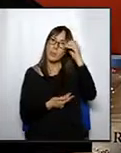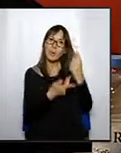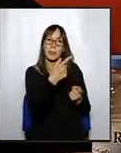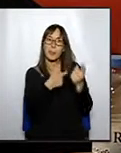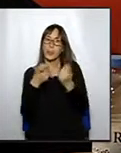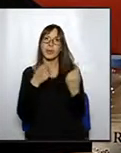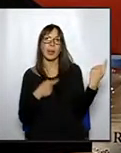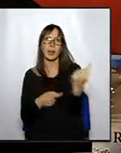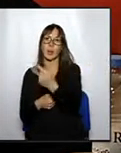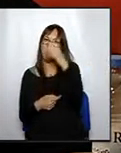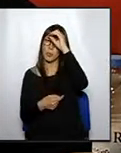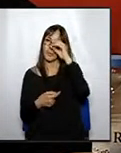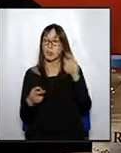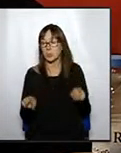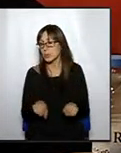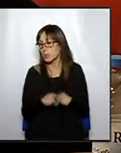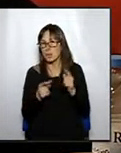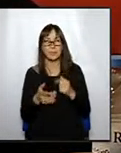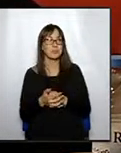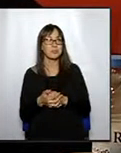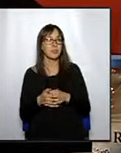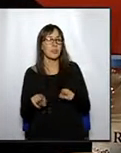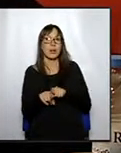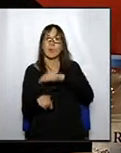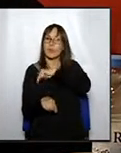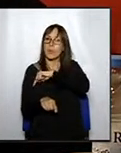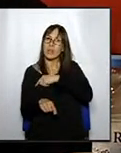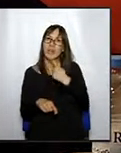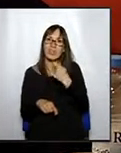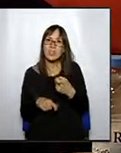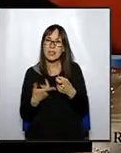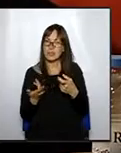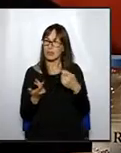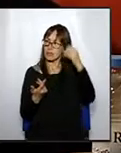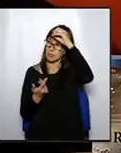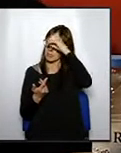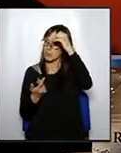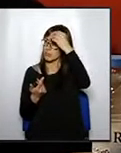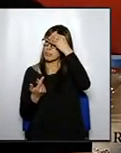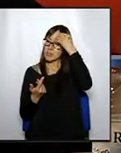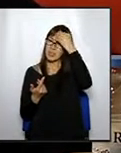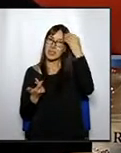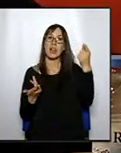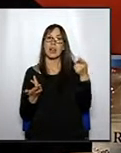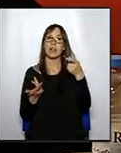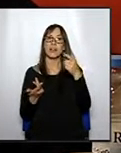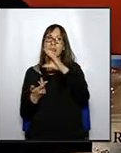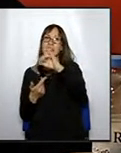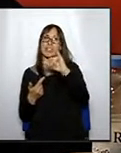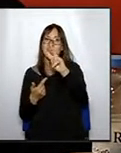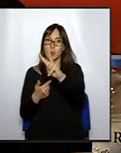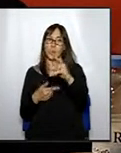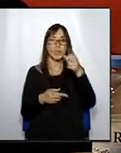la ciutadania de Vic. Se'm fa difícil pensar que Convergència Democràtica i el Partit Socialista